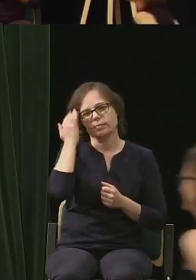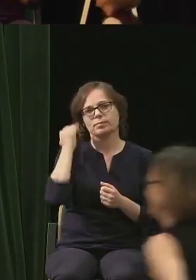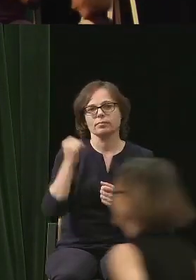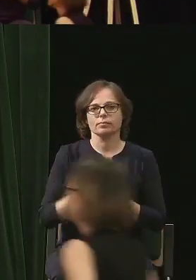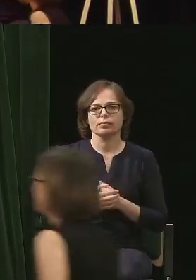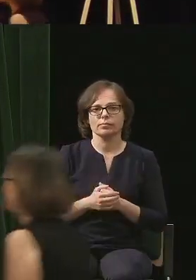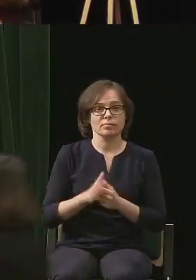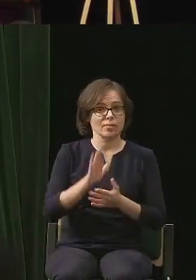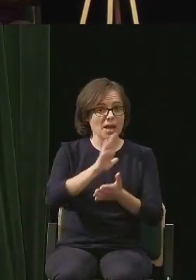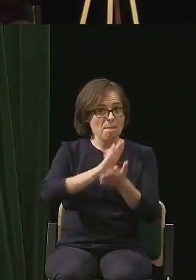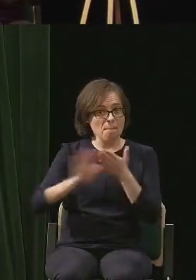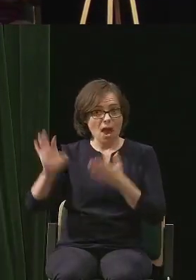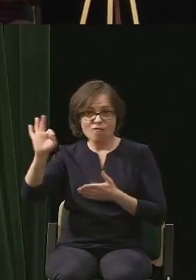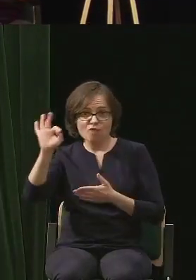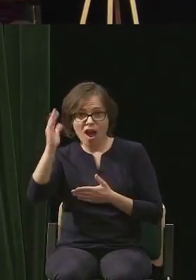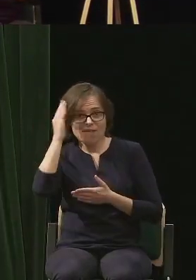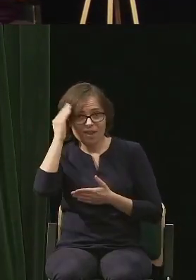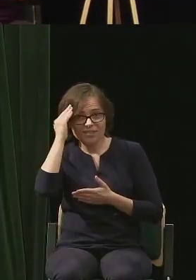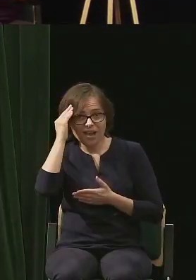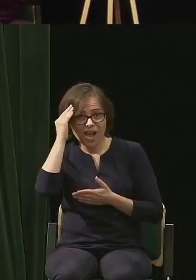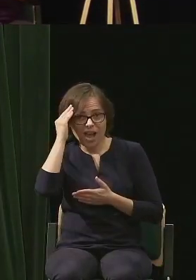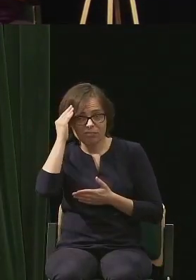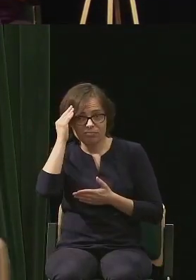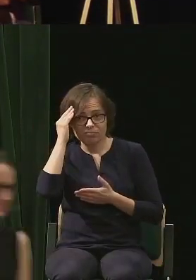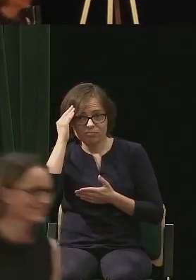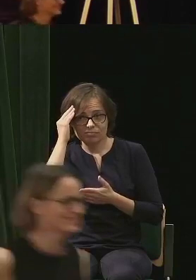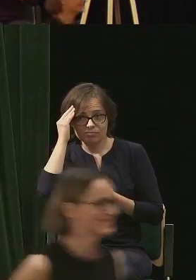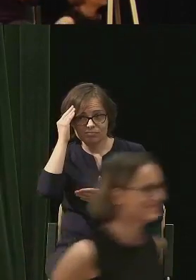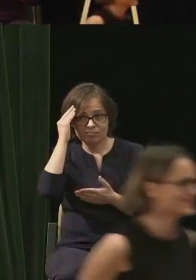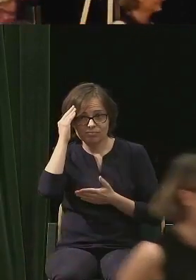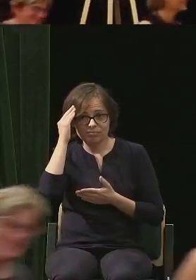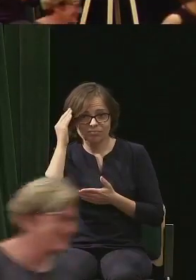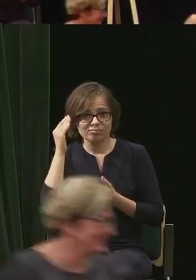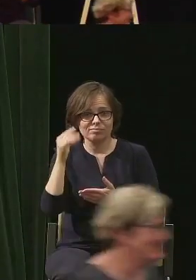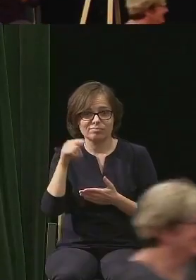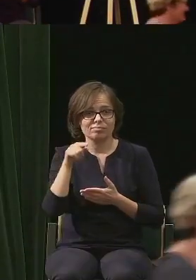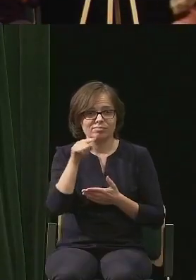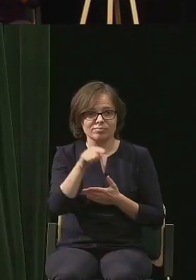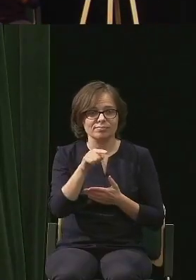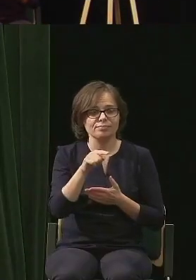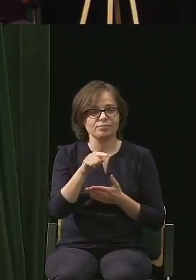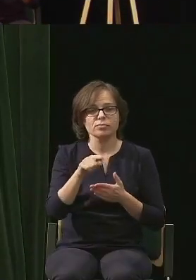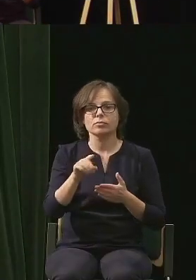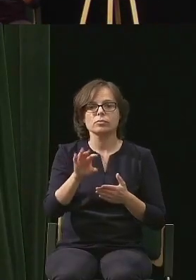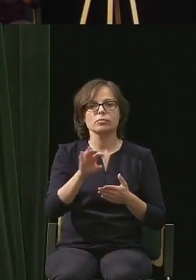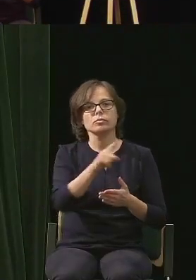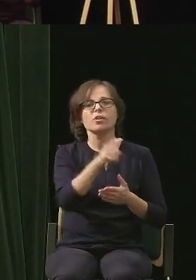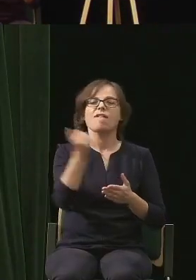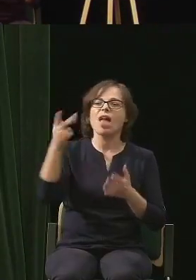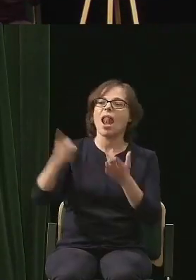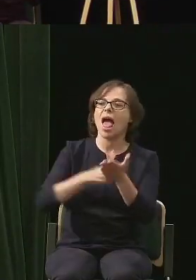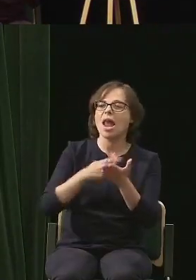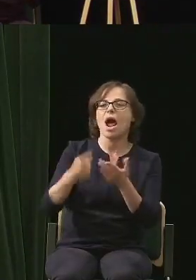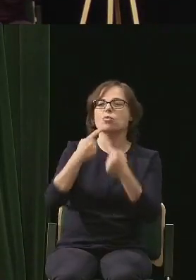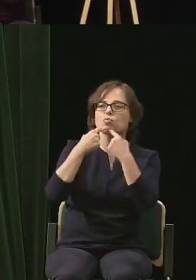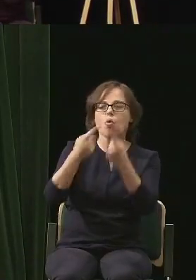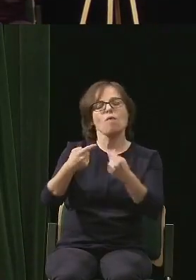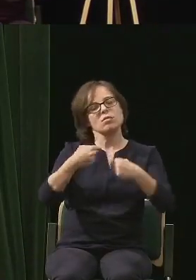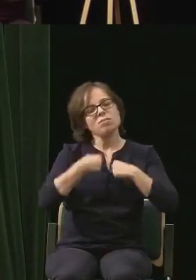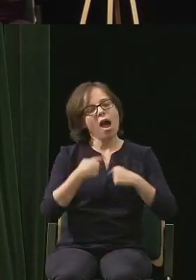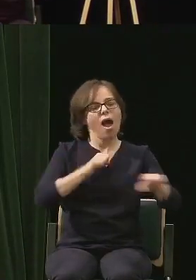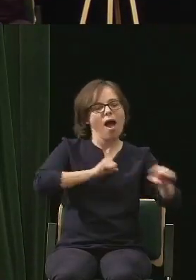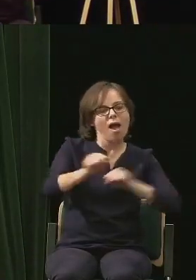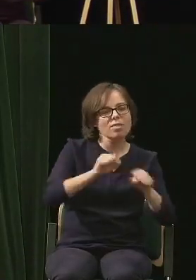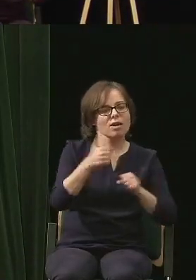Bez jej tajemnej wiedzy, wielokrotnie tutaj przywoływana moja wiara, zapał i inne bardzo